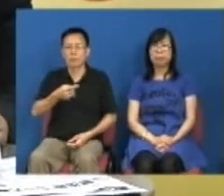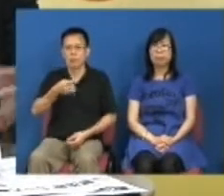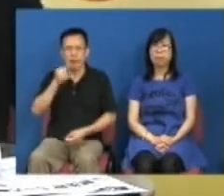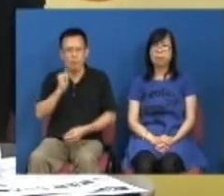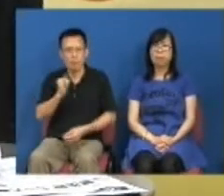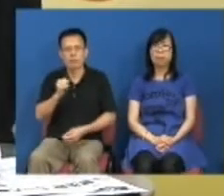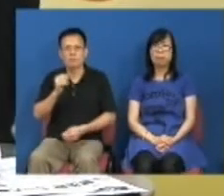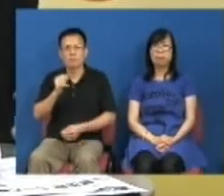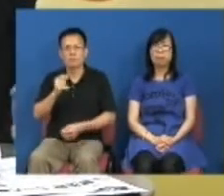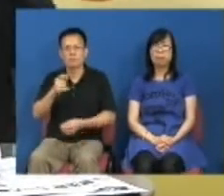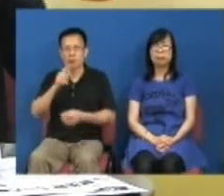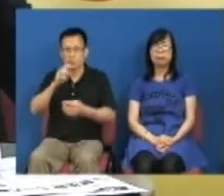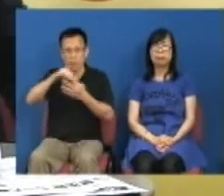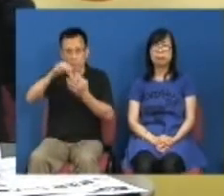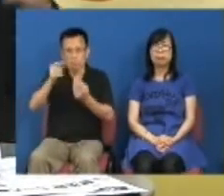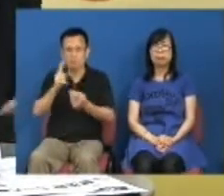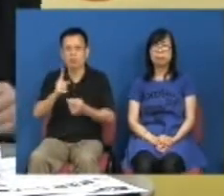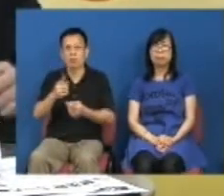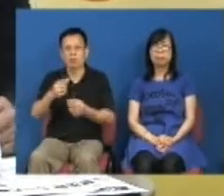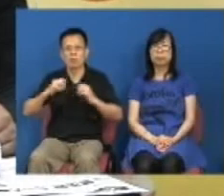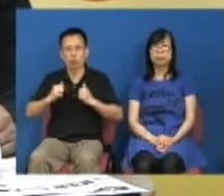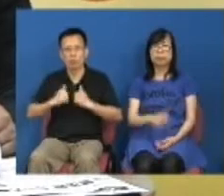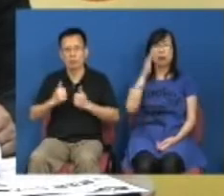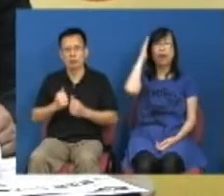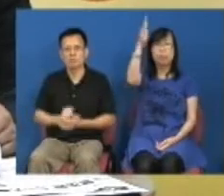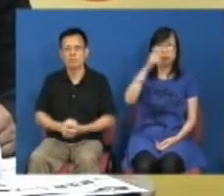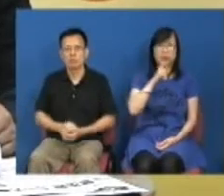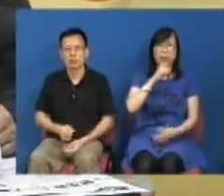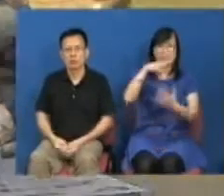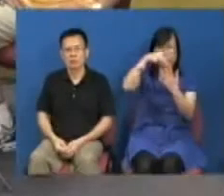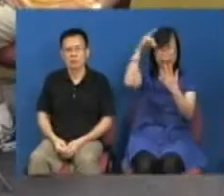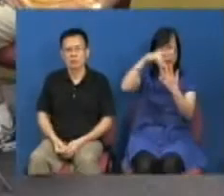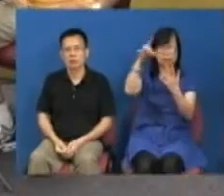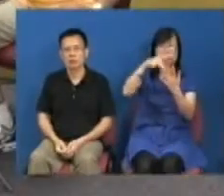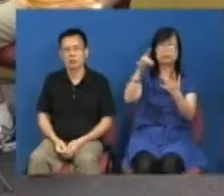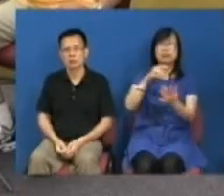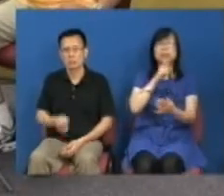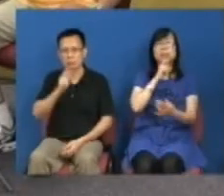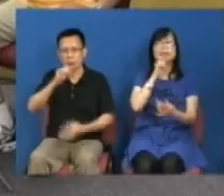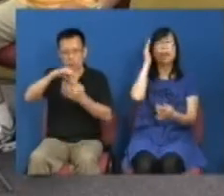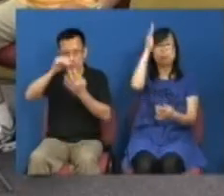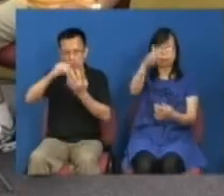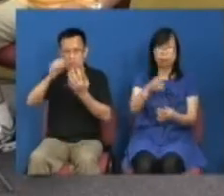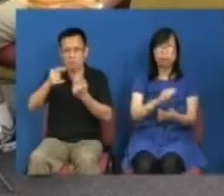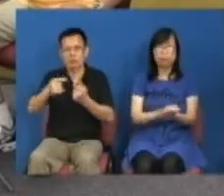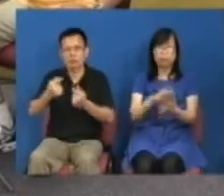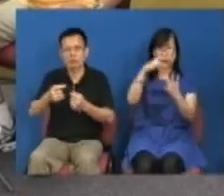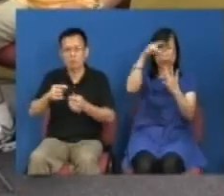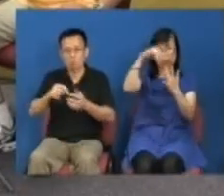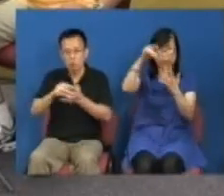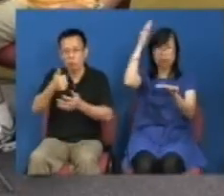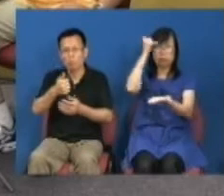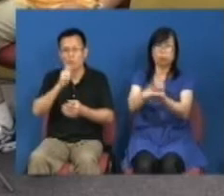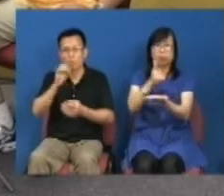那我们有没有可以选择以及我们香港市民是否会选择我们希望可以选择我们希望可以选择有没有可以选择有可以择是重要的